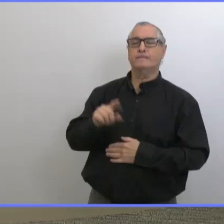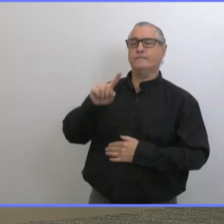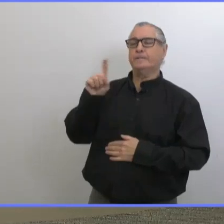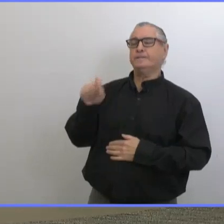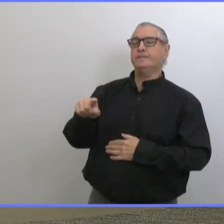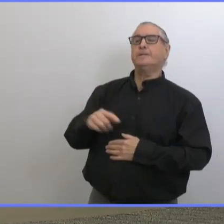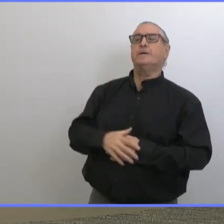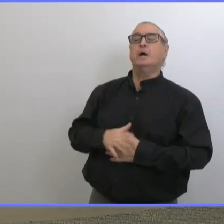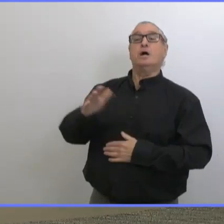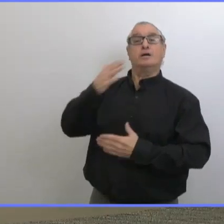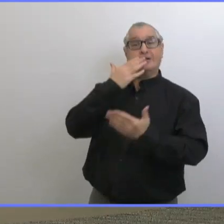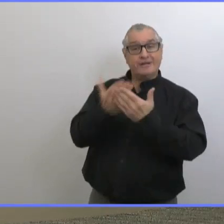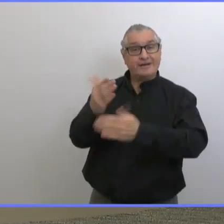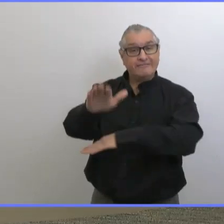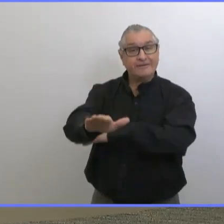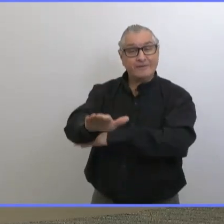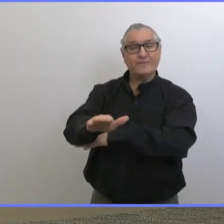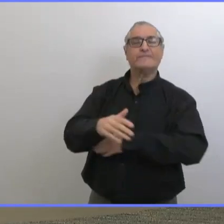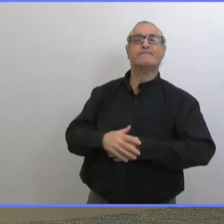Bonjour.